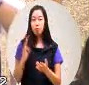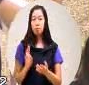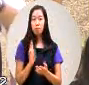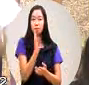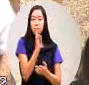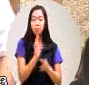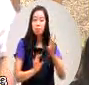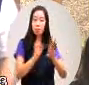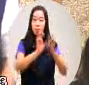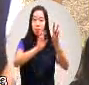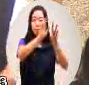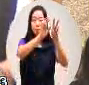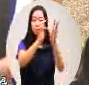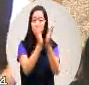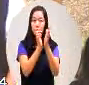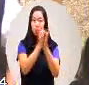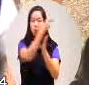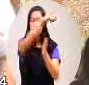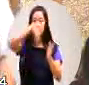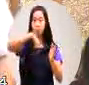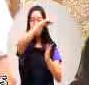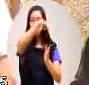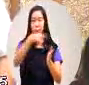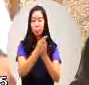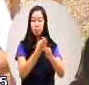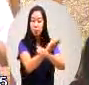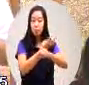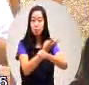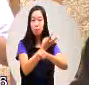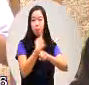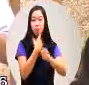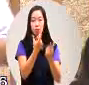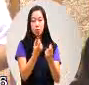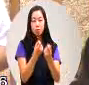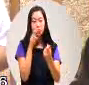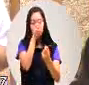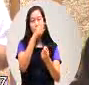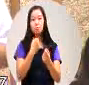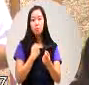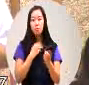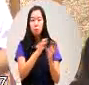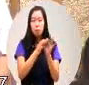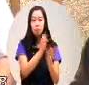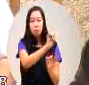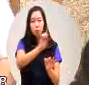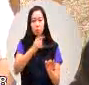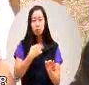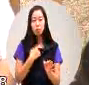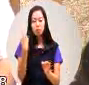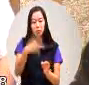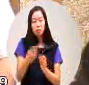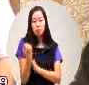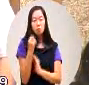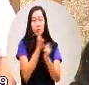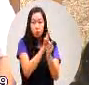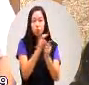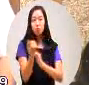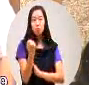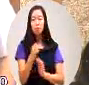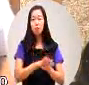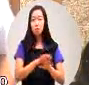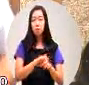爬将近来回四个多钟头我们都已经知道那个相关问题所以这个部分我们会再继续督促跟加强